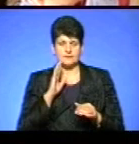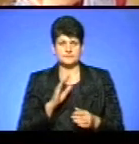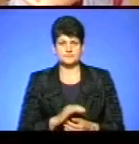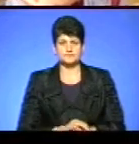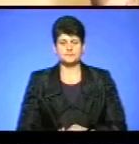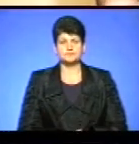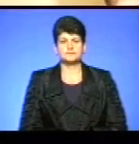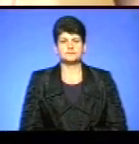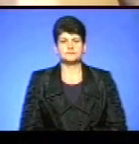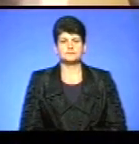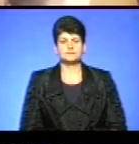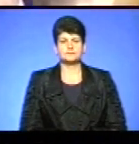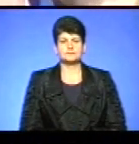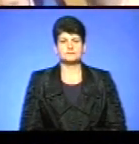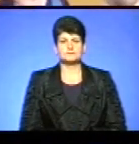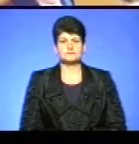Юрій Багрій, новини.